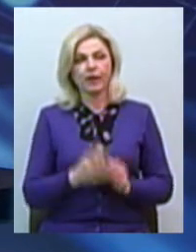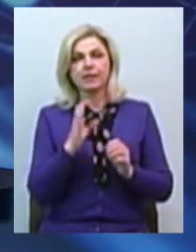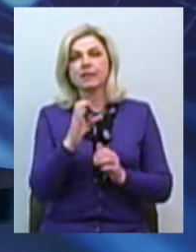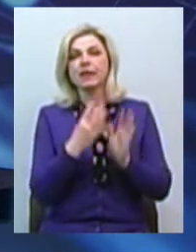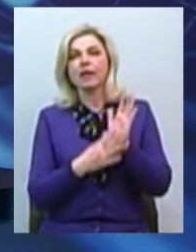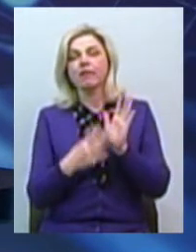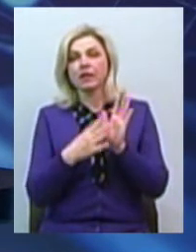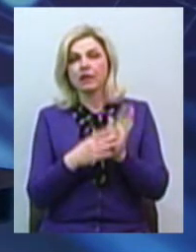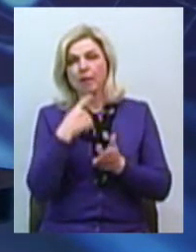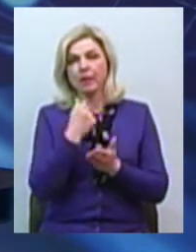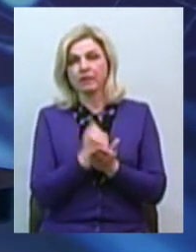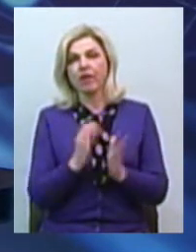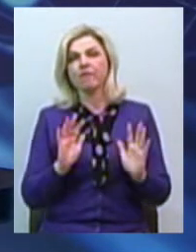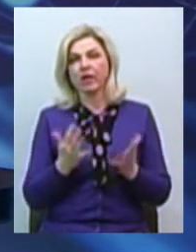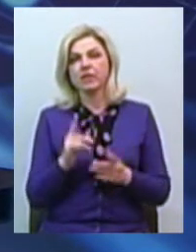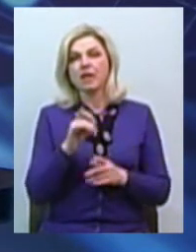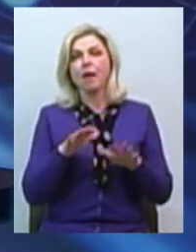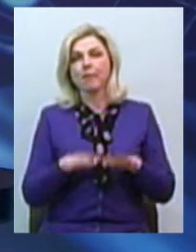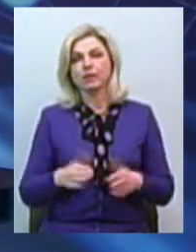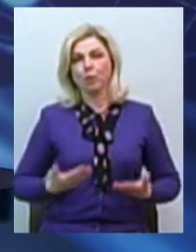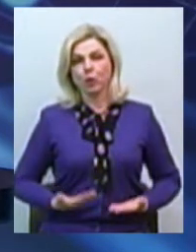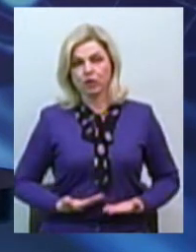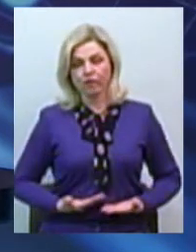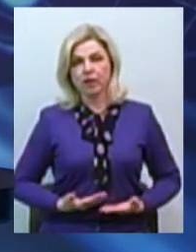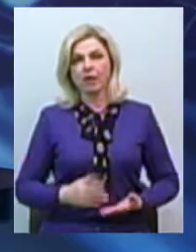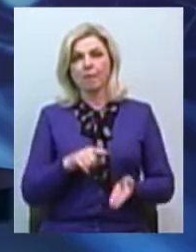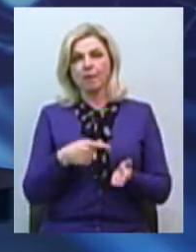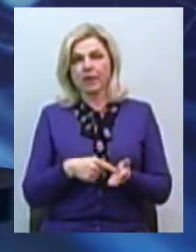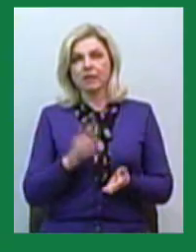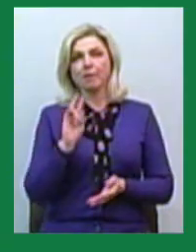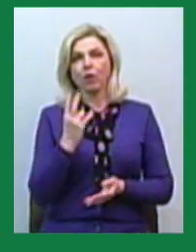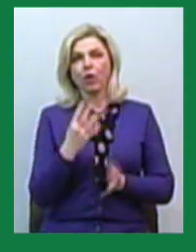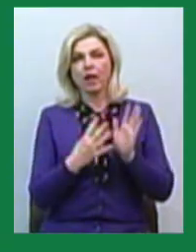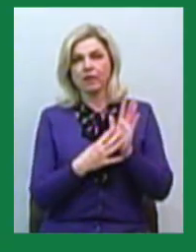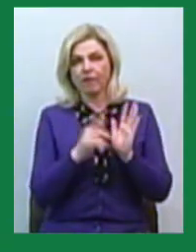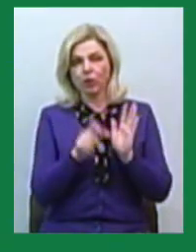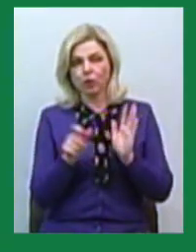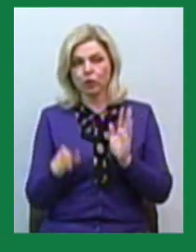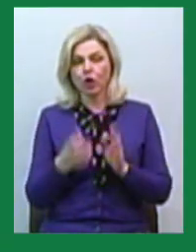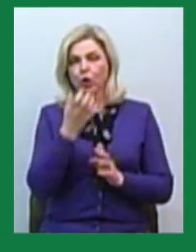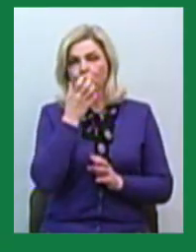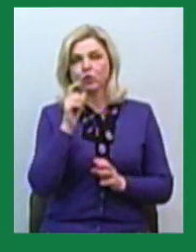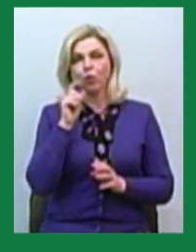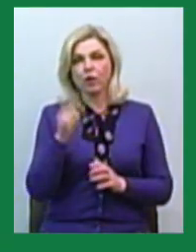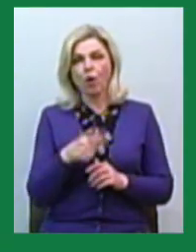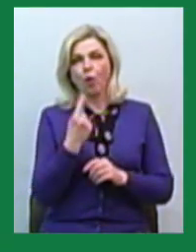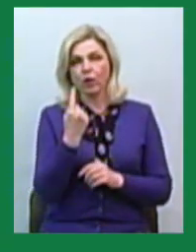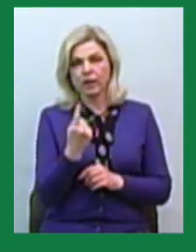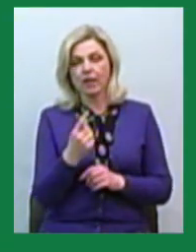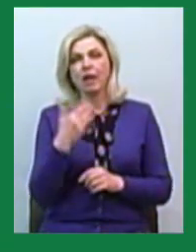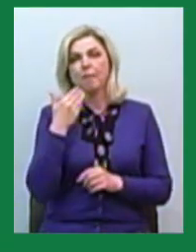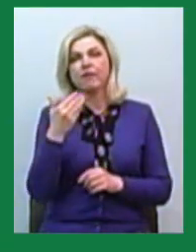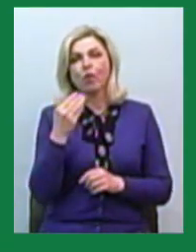підтверджених випадків за місцем проживання. Місто Миколаїв 9 людей, міста Южноукраїнськ 1, міста